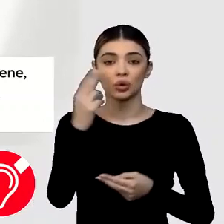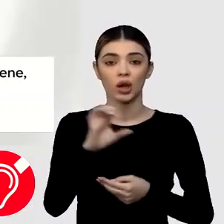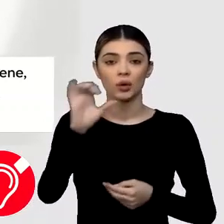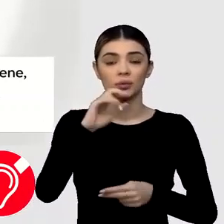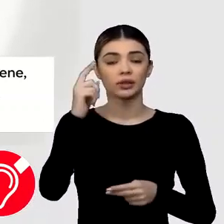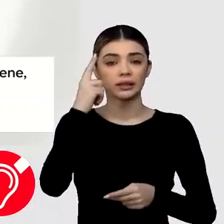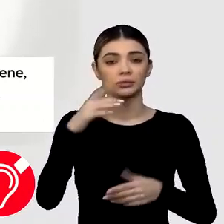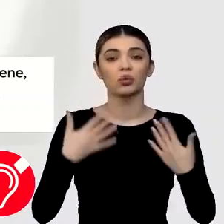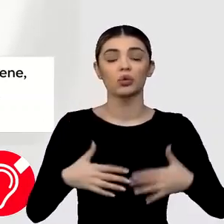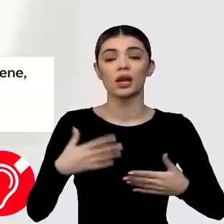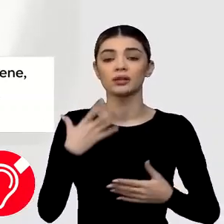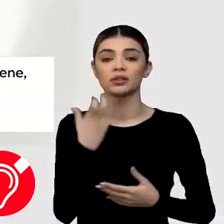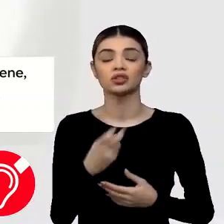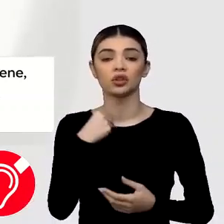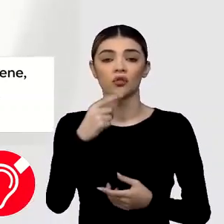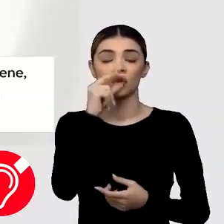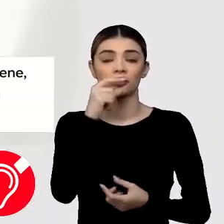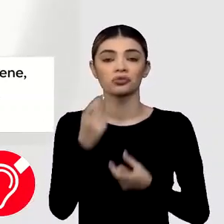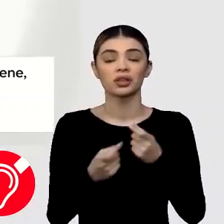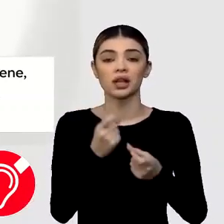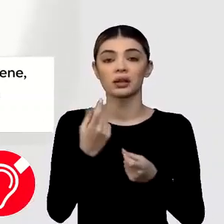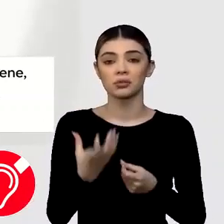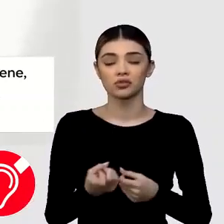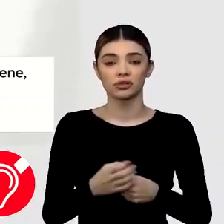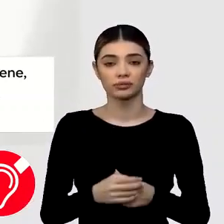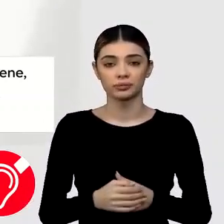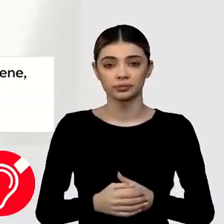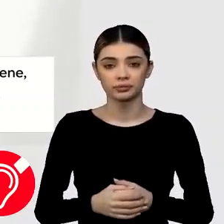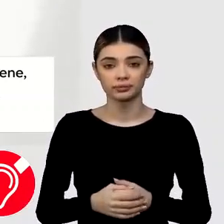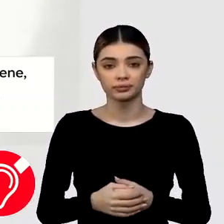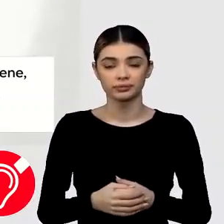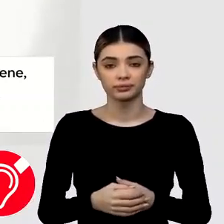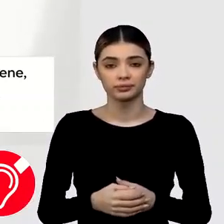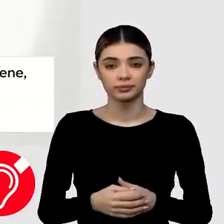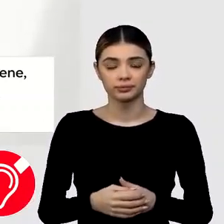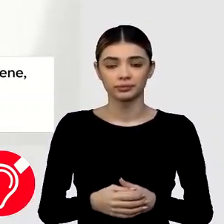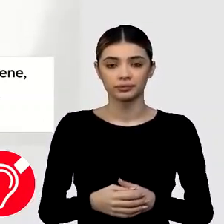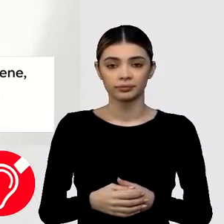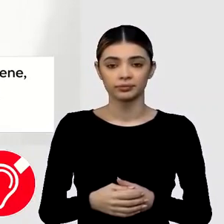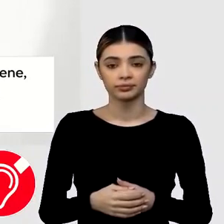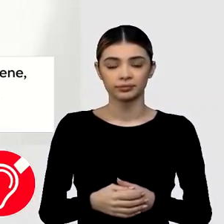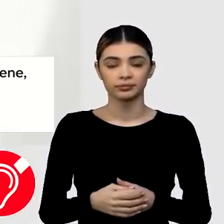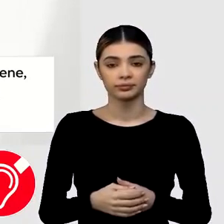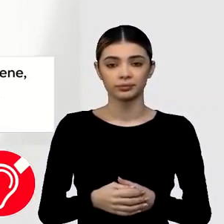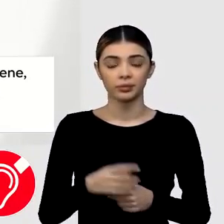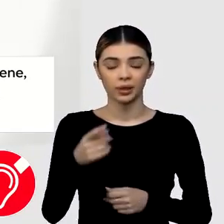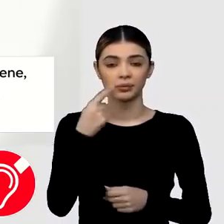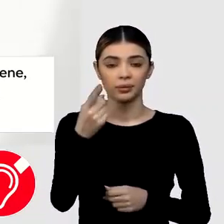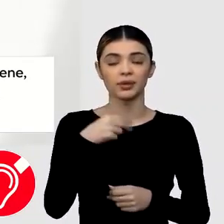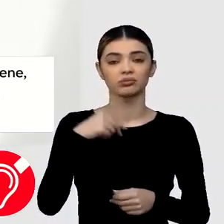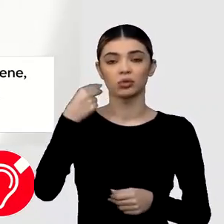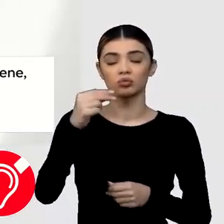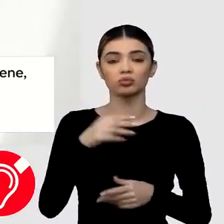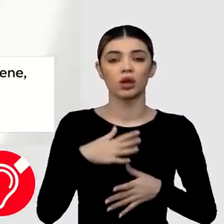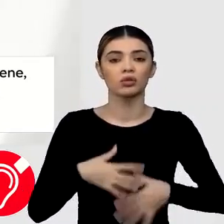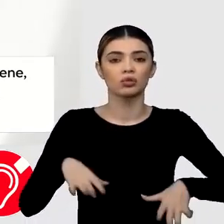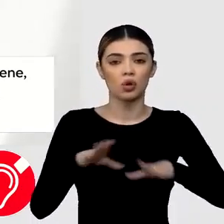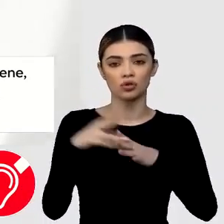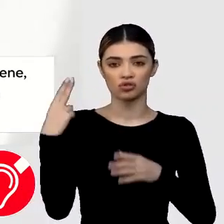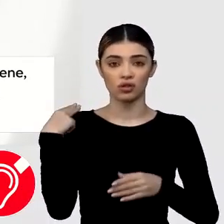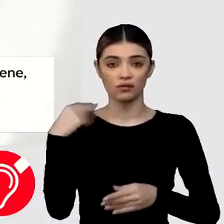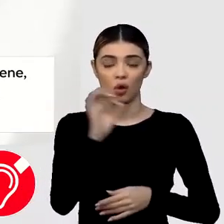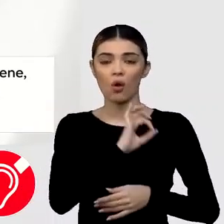despre ce se va discuta? Bună, Mihaela, păi în primul rând trebuie să spunem că toți oficiali europeni sunt acolo, în frunte cu